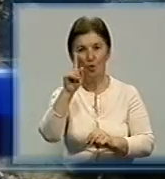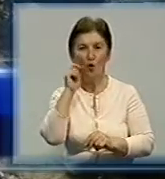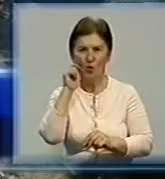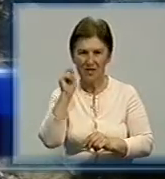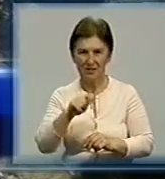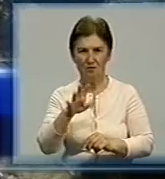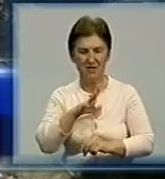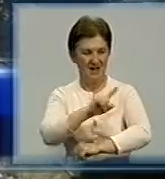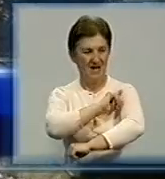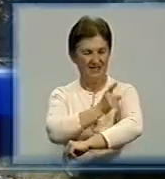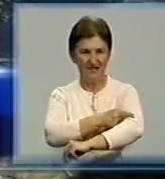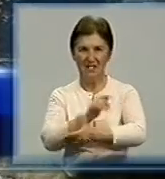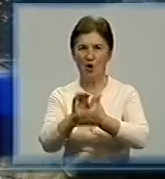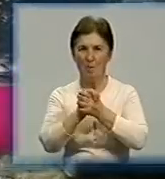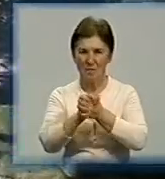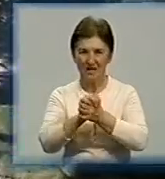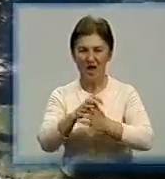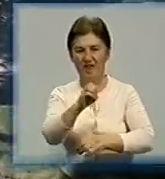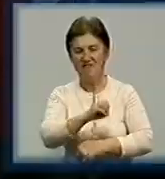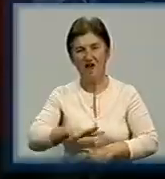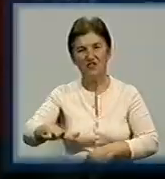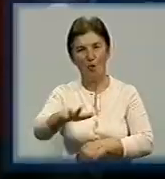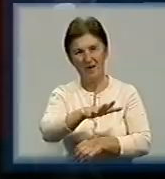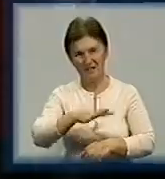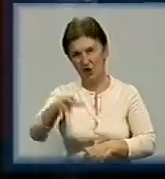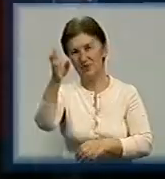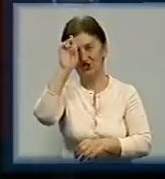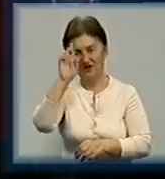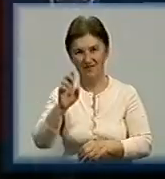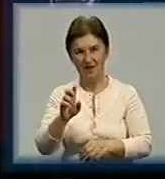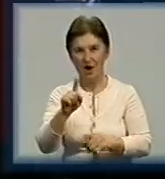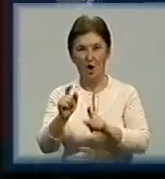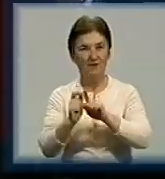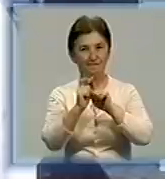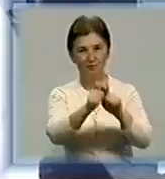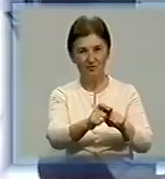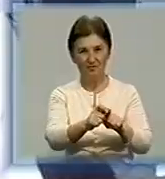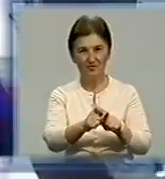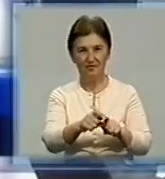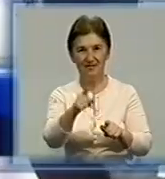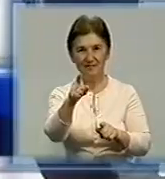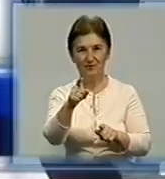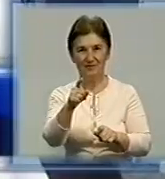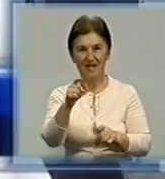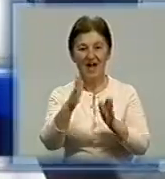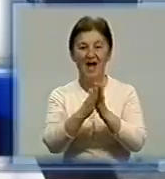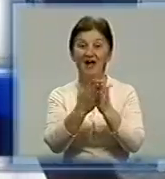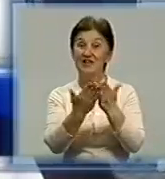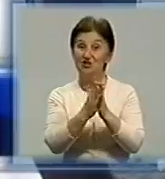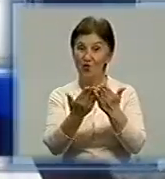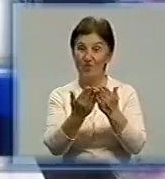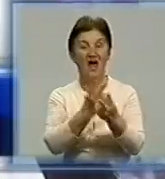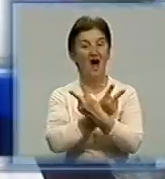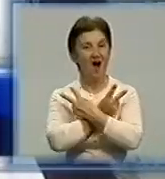сильною, мирною, європейською державою. За здійснення бажань відповідає книжковий янгел. Я книжковий ангел. Я тут